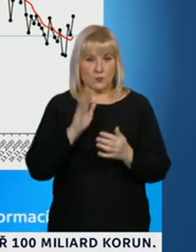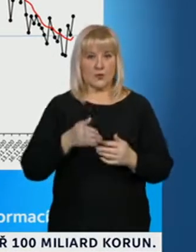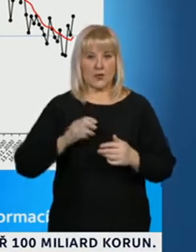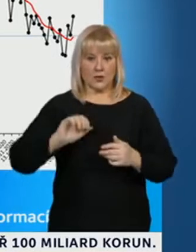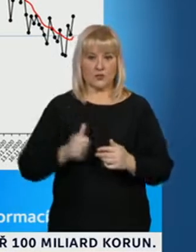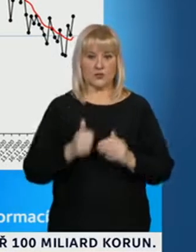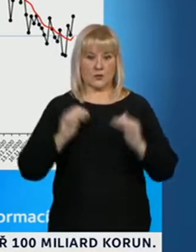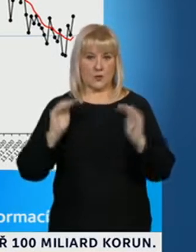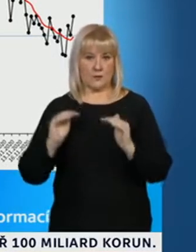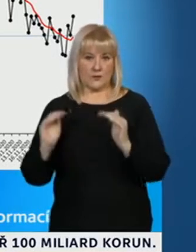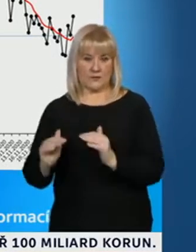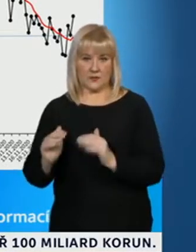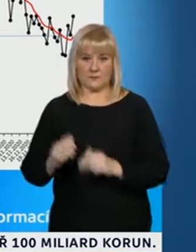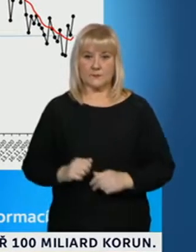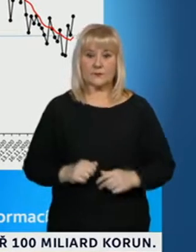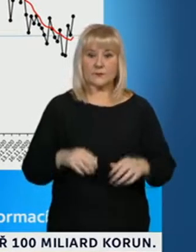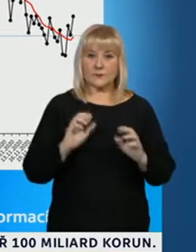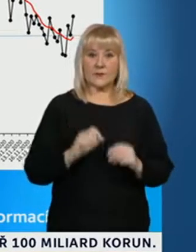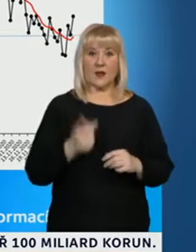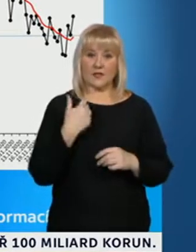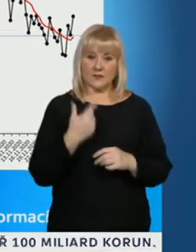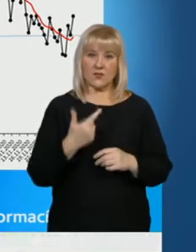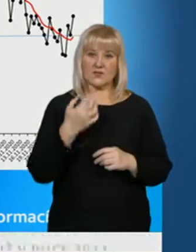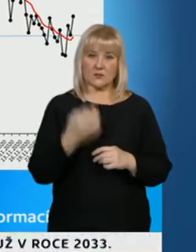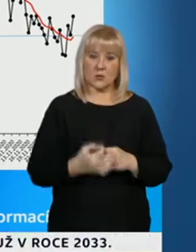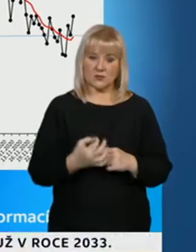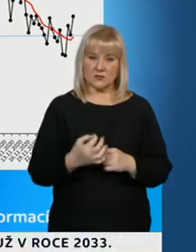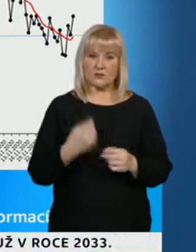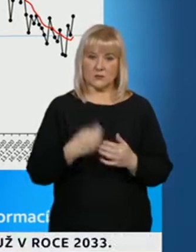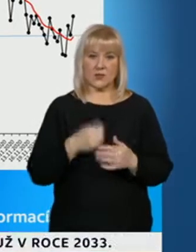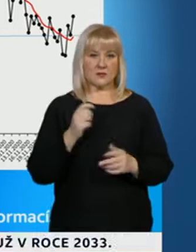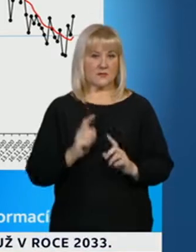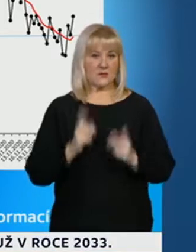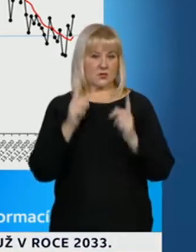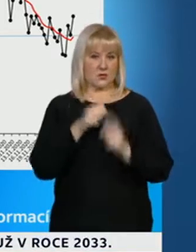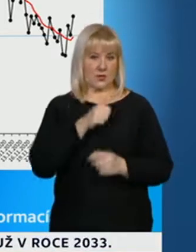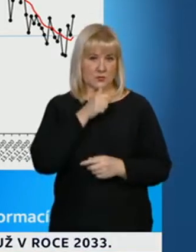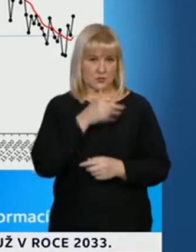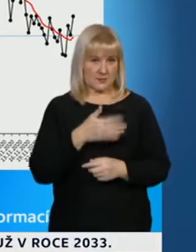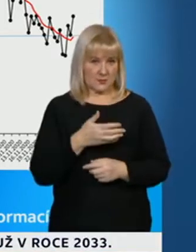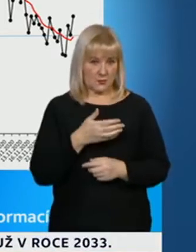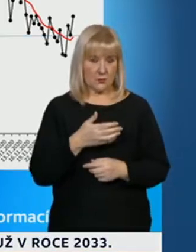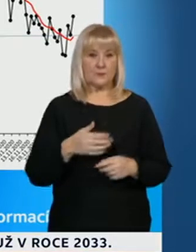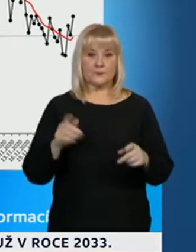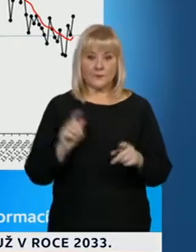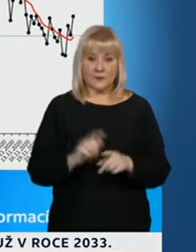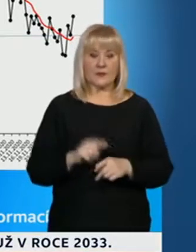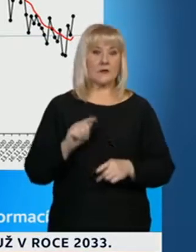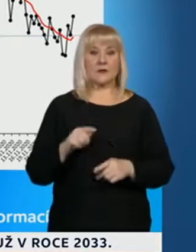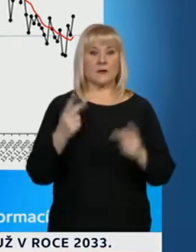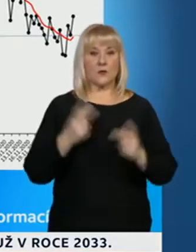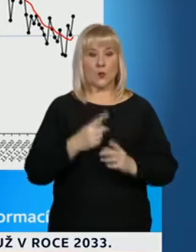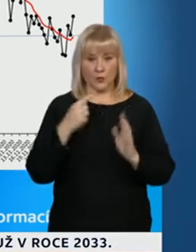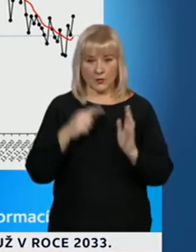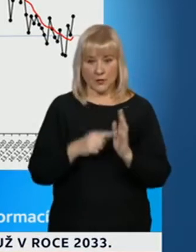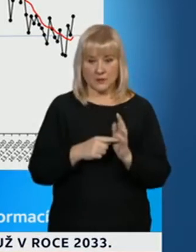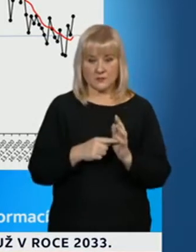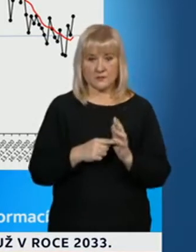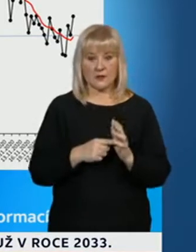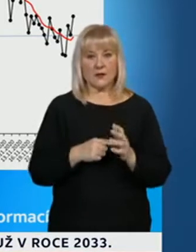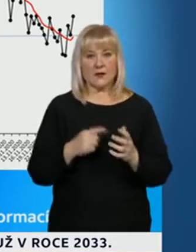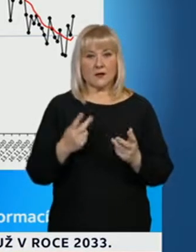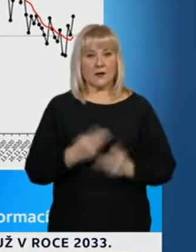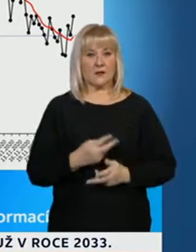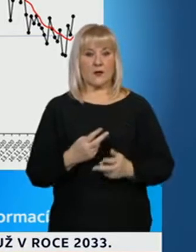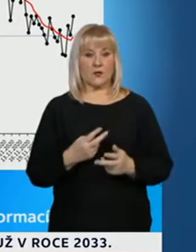Ale je potřeba objektivně říct, 20% je prostě vysoké číslo. A stále je to jakýsi ukazatel nebo indikátor